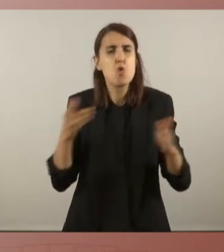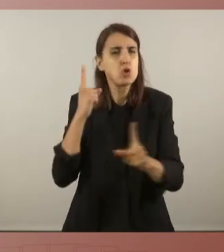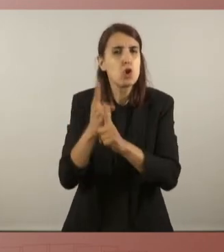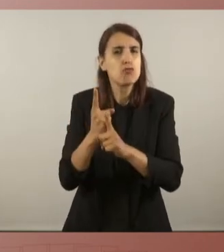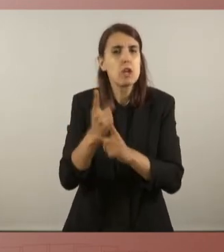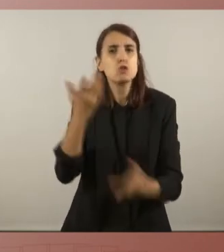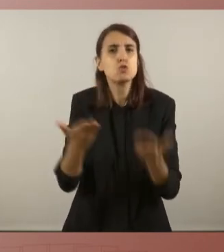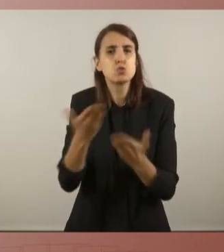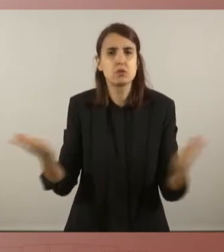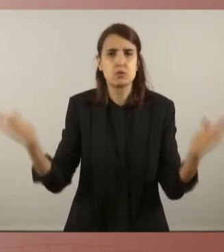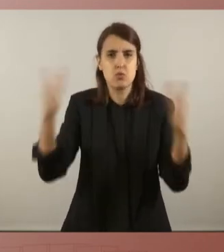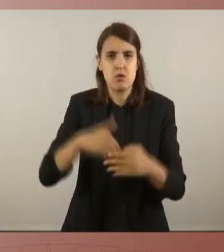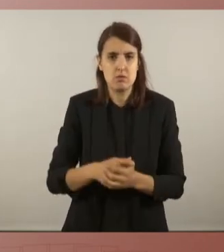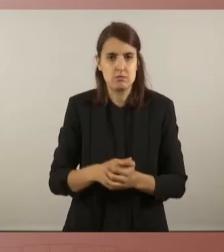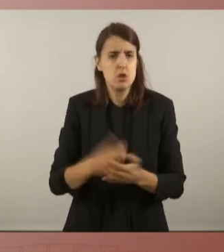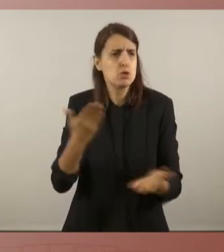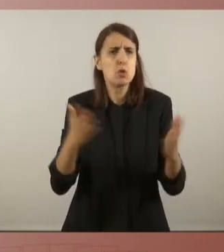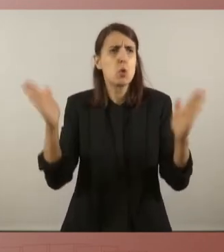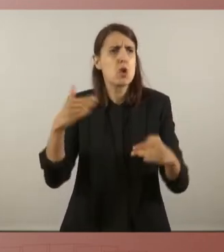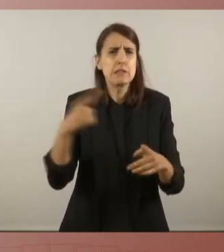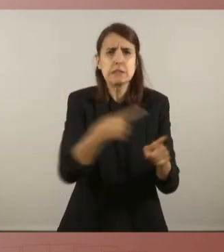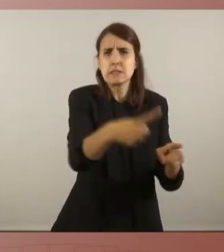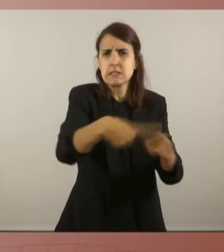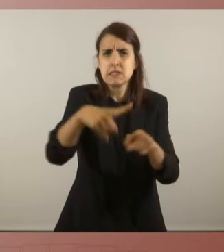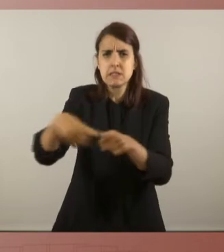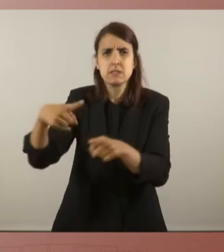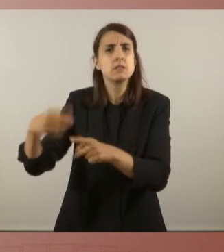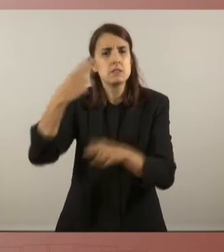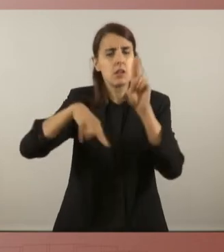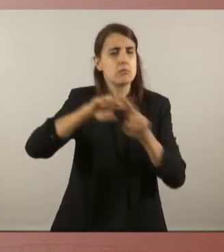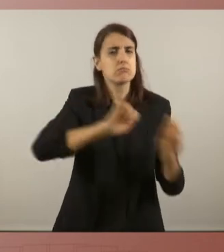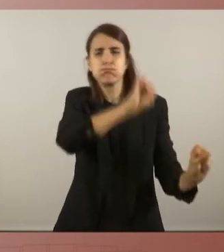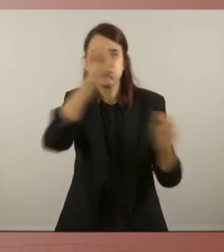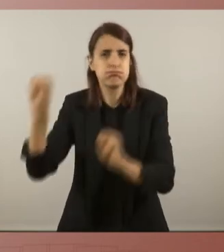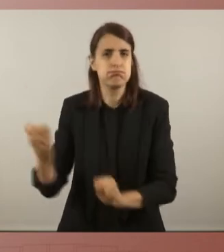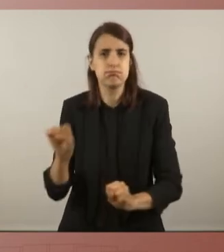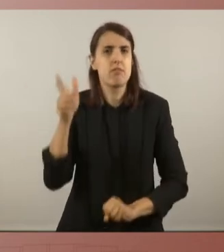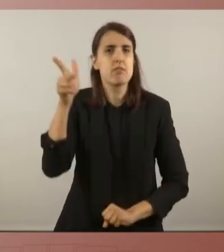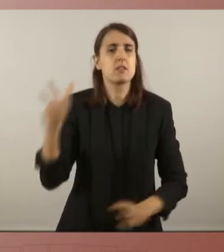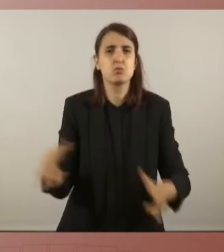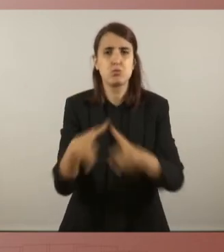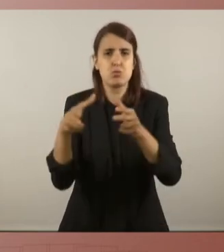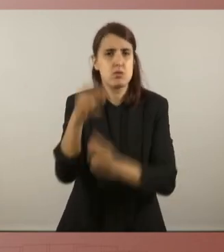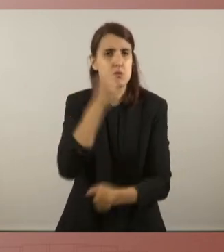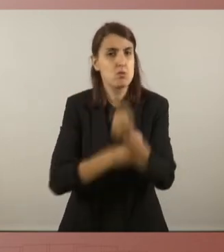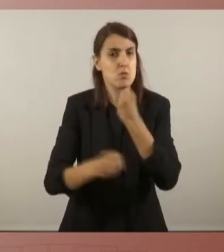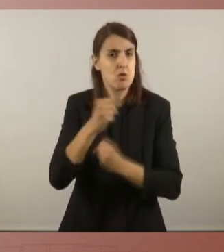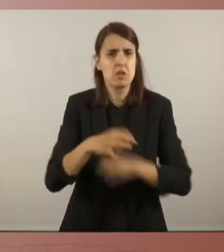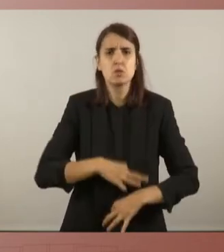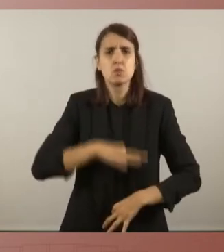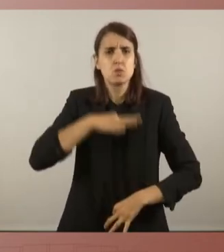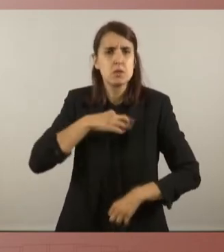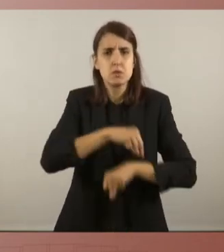injustícia, contra totes les injustícies i en defensa dels drets socials, econòmics, civils,